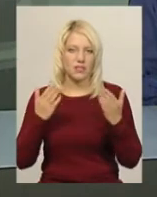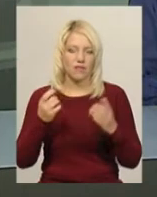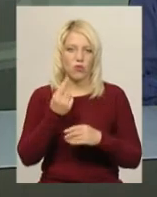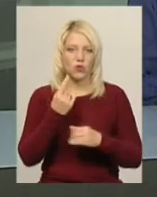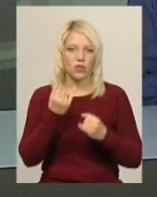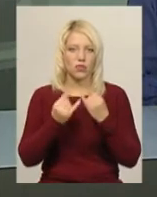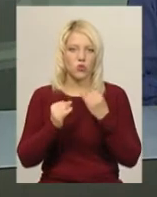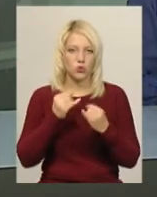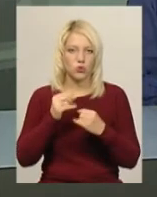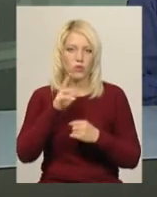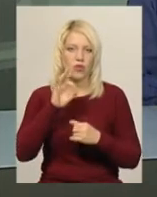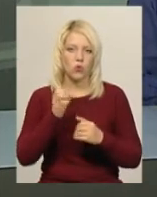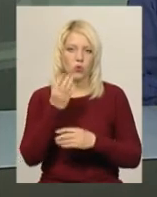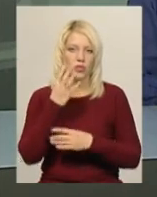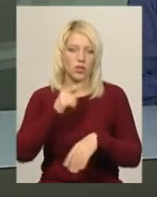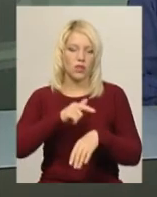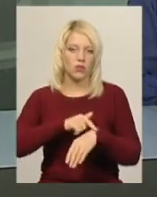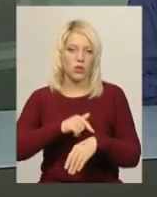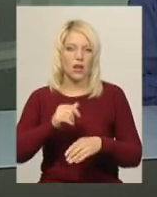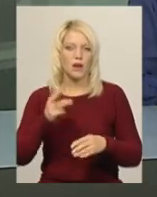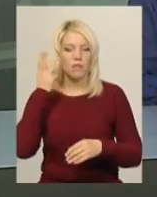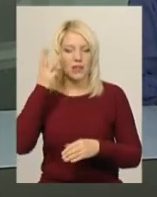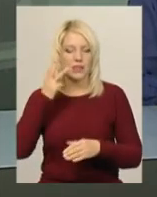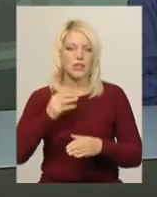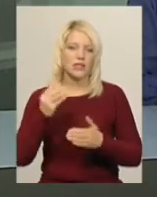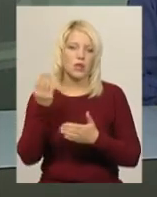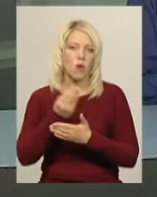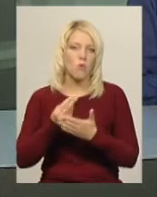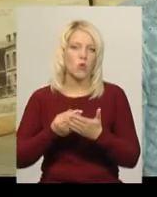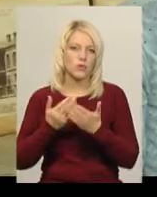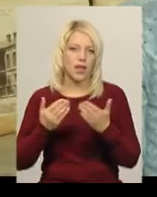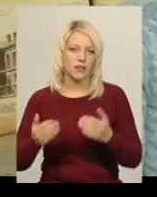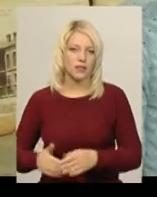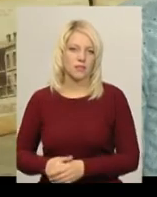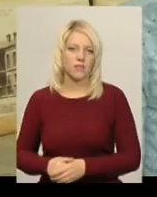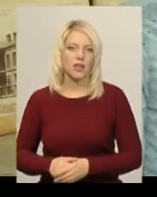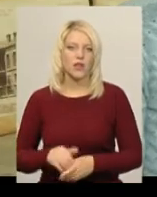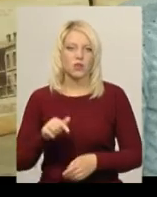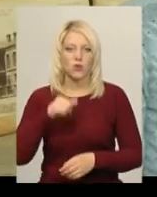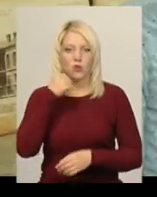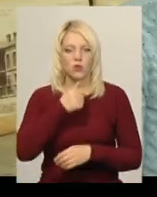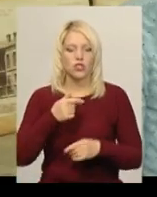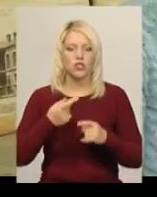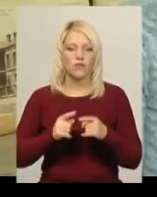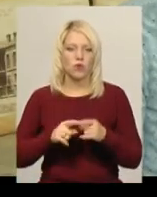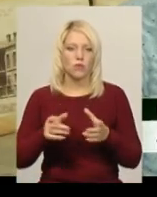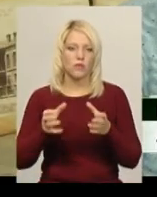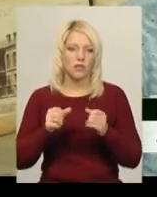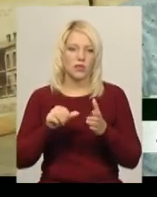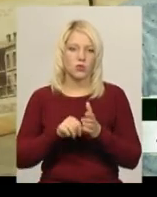жовтня о 16 годині в Хмельницькому музеї студії фотомистецтва. «Цьогоріч в ньому взяло участь